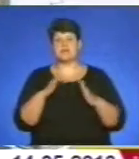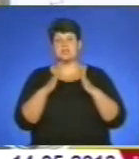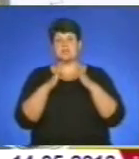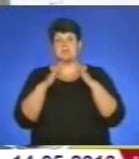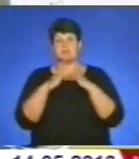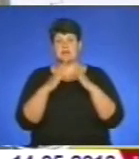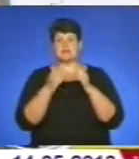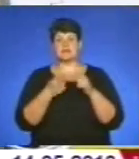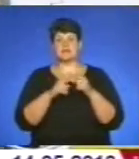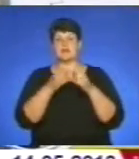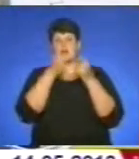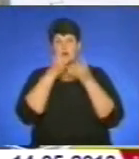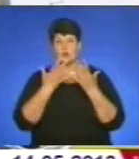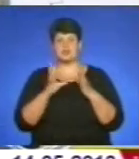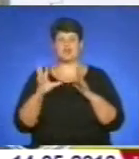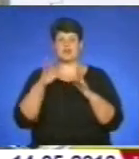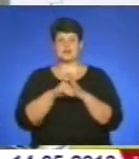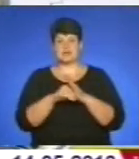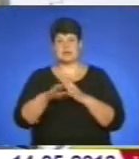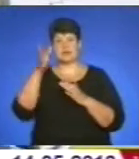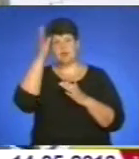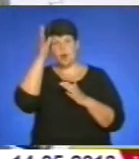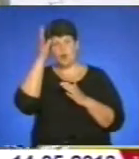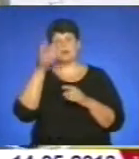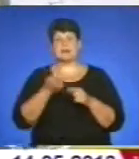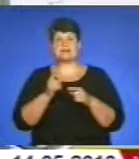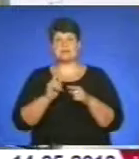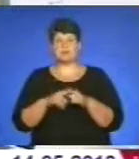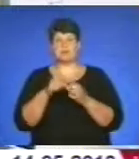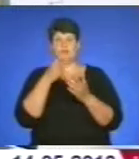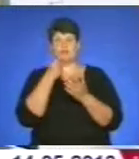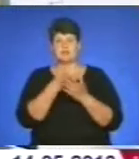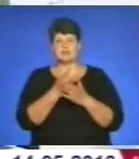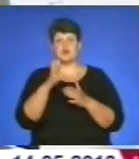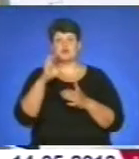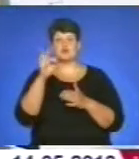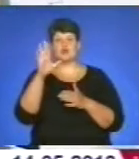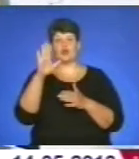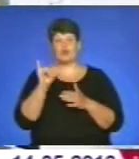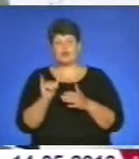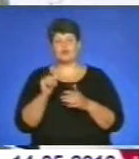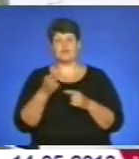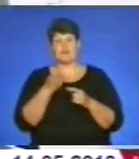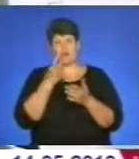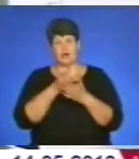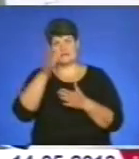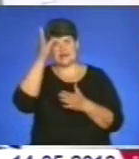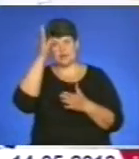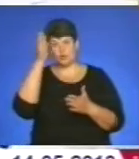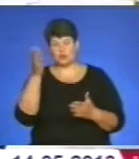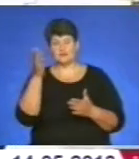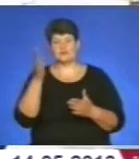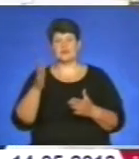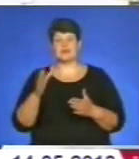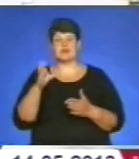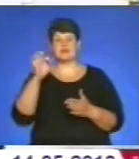дуже хороше втілення для науки. Це завжди символізувало сову, а сова символізує науку. Правда, сова